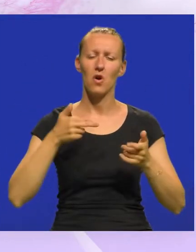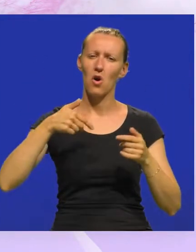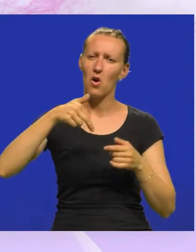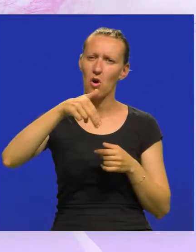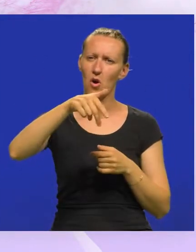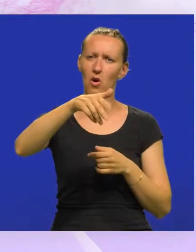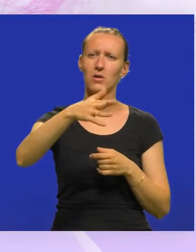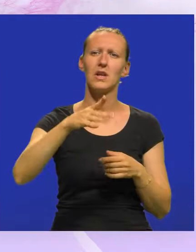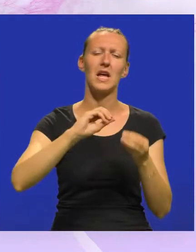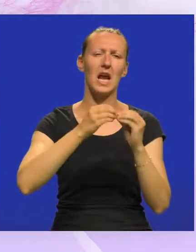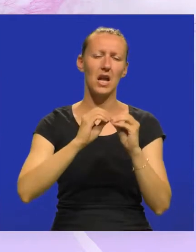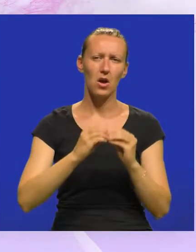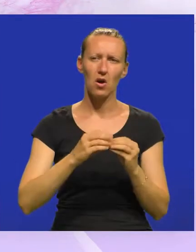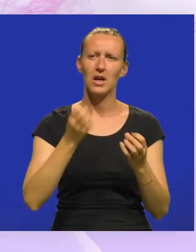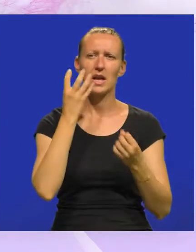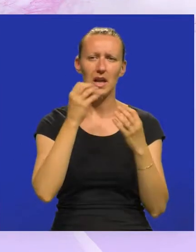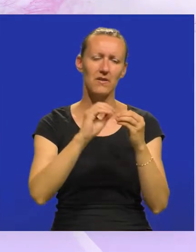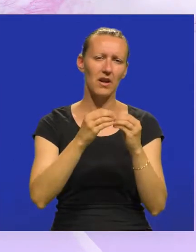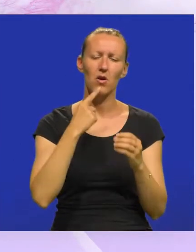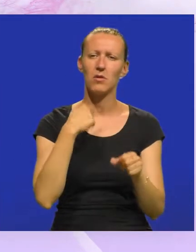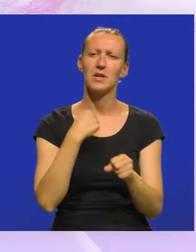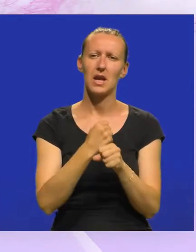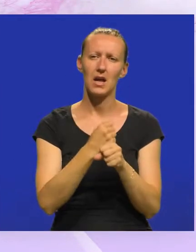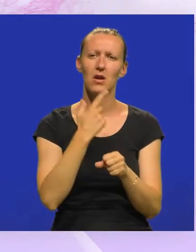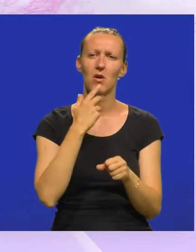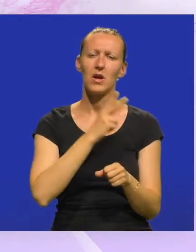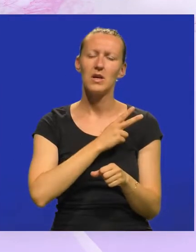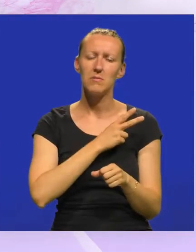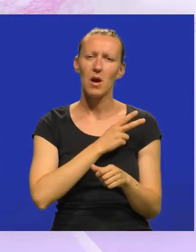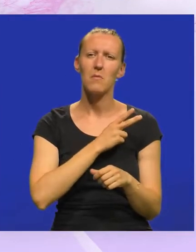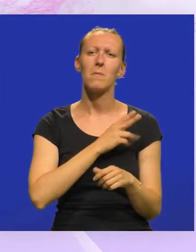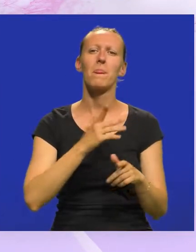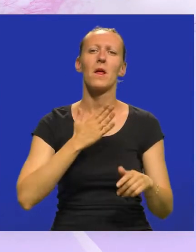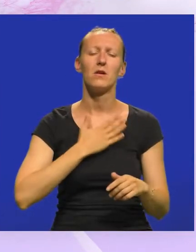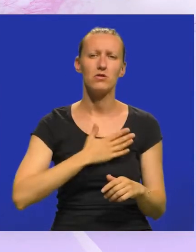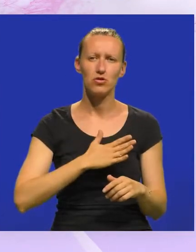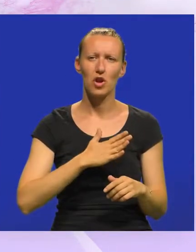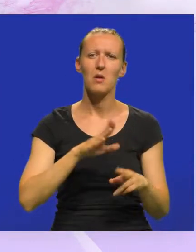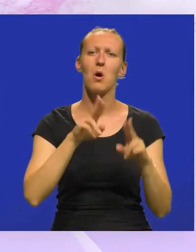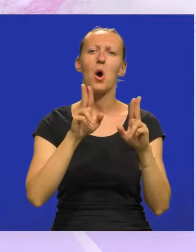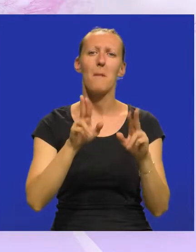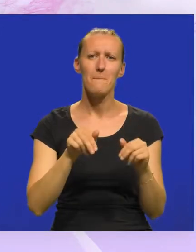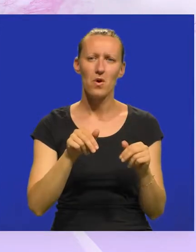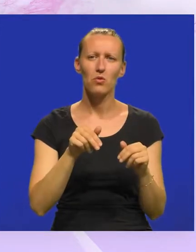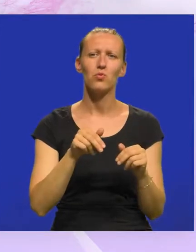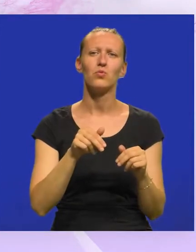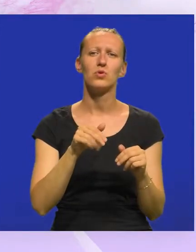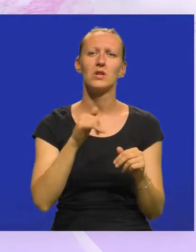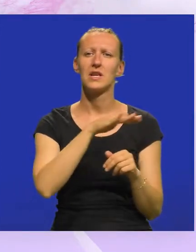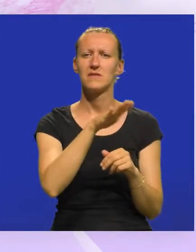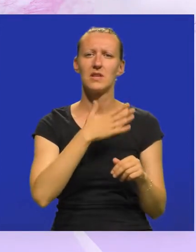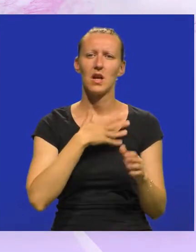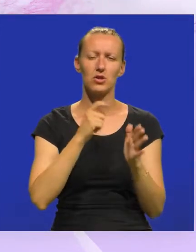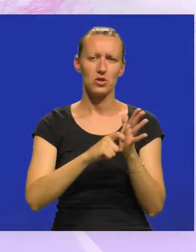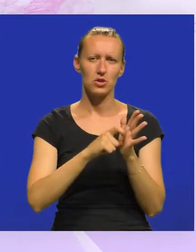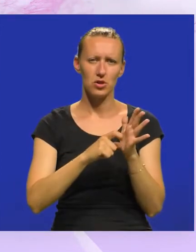hodanjem, radionicama kreativnim koje radimo i koje imamo. želimo omogućiti da svi